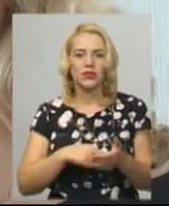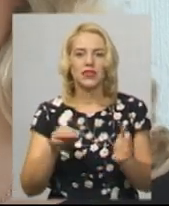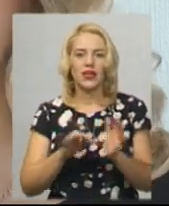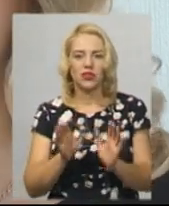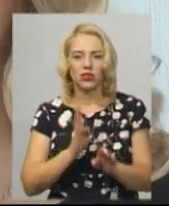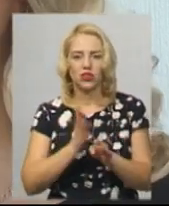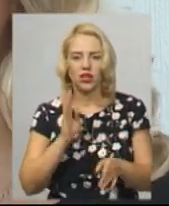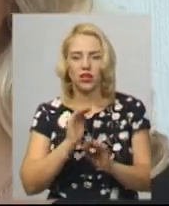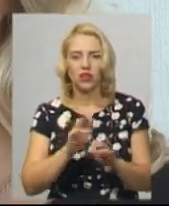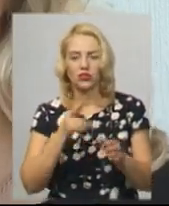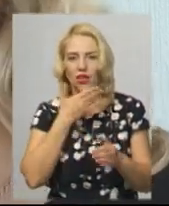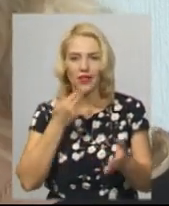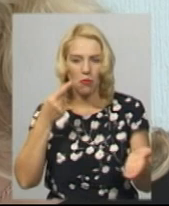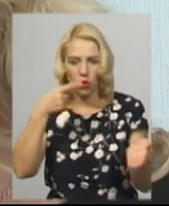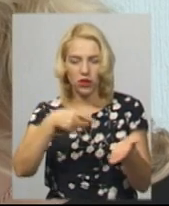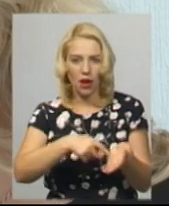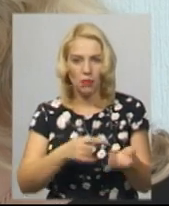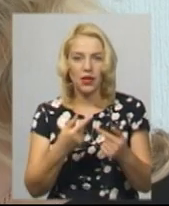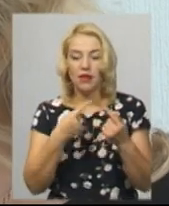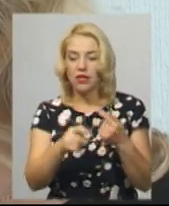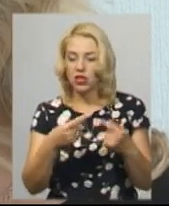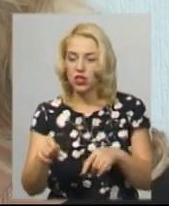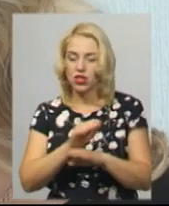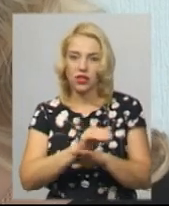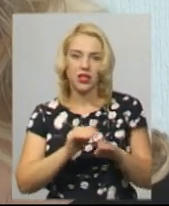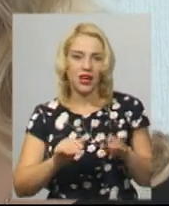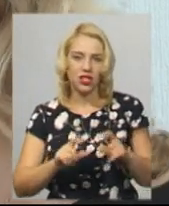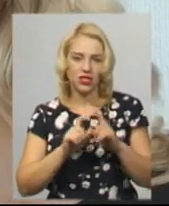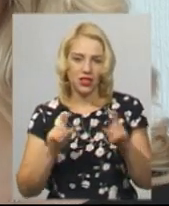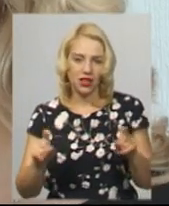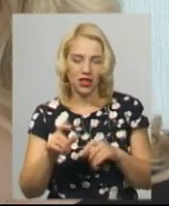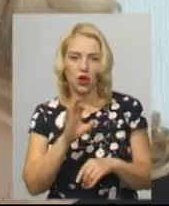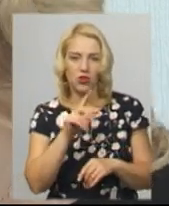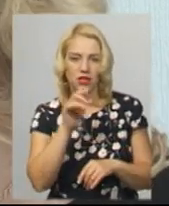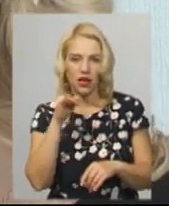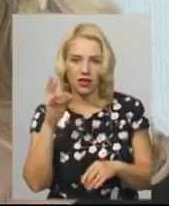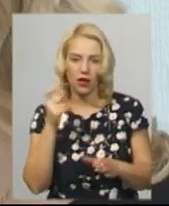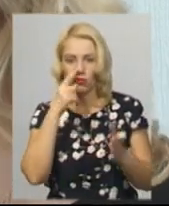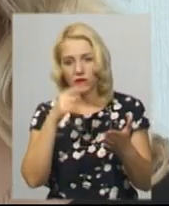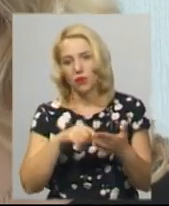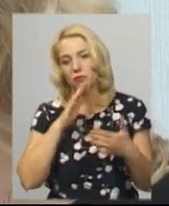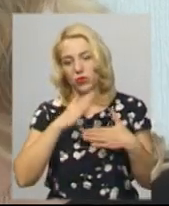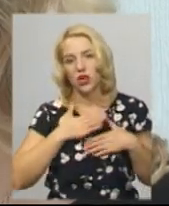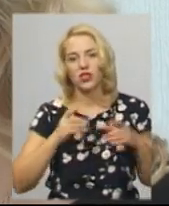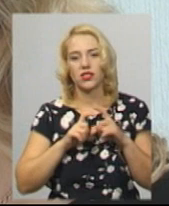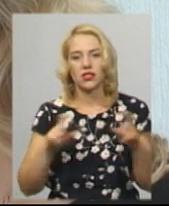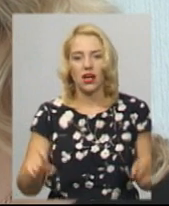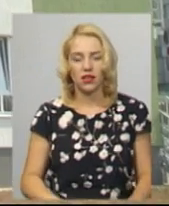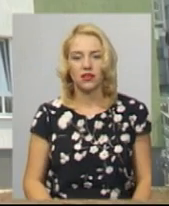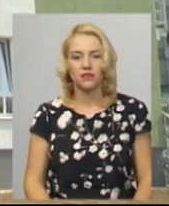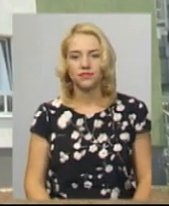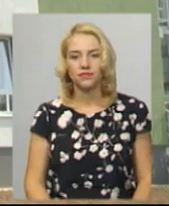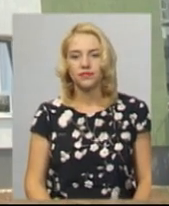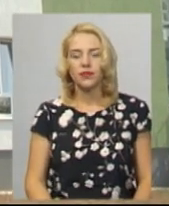черга. Діти, які не потрапили в інші дитячі садки в мікрорайоні «Озерна», потрапили саме в наш заклад дошкільної освіти.